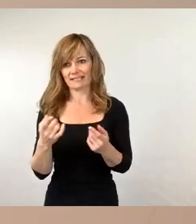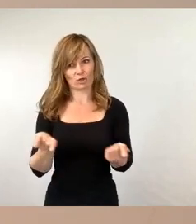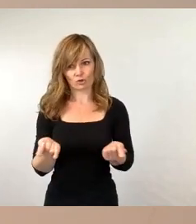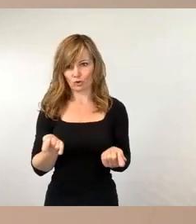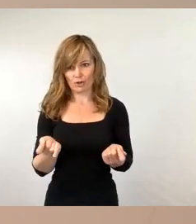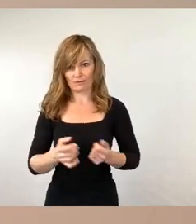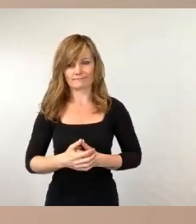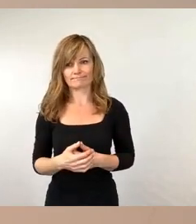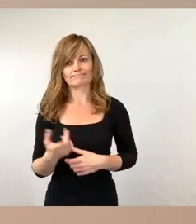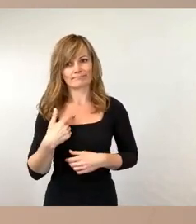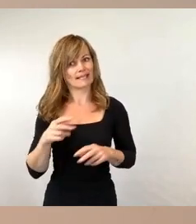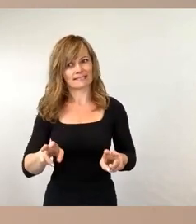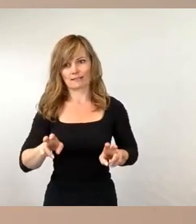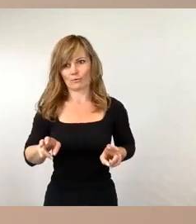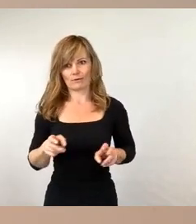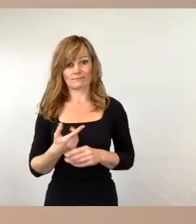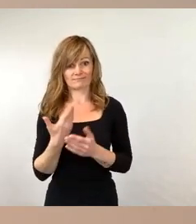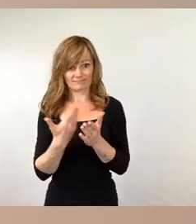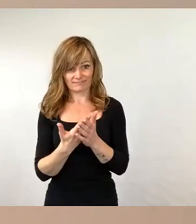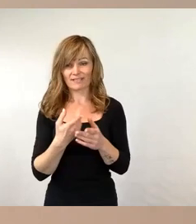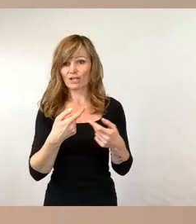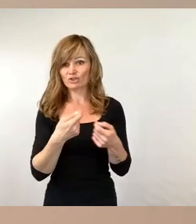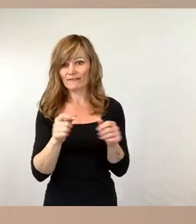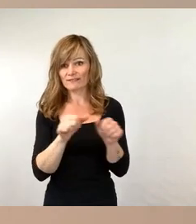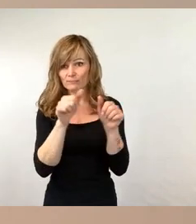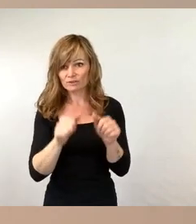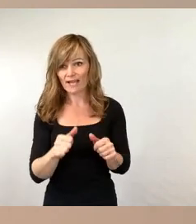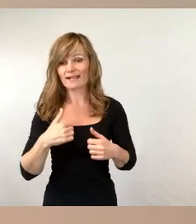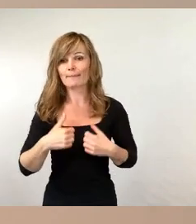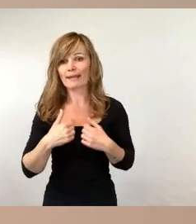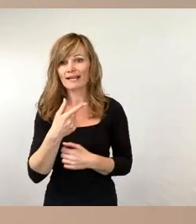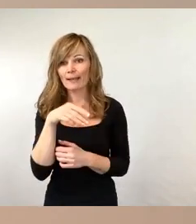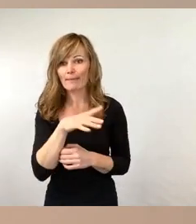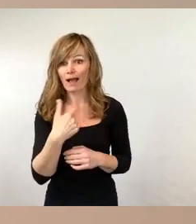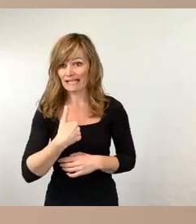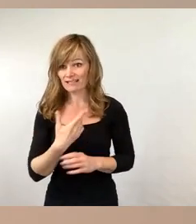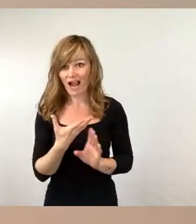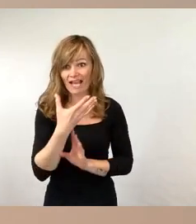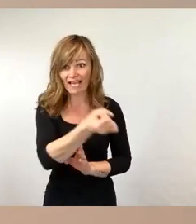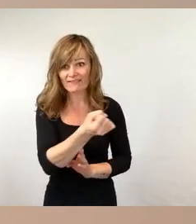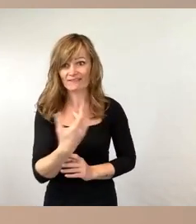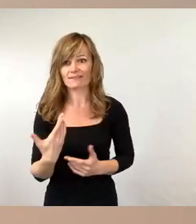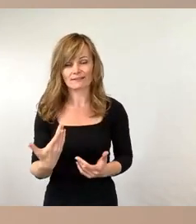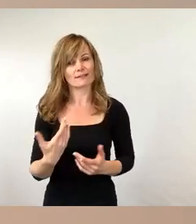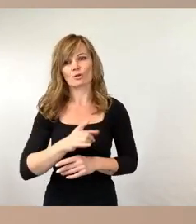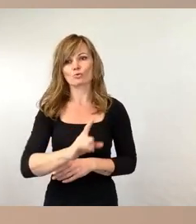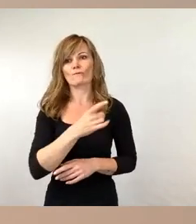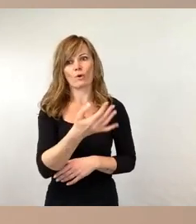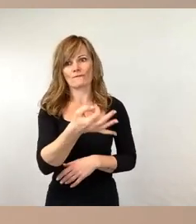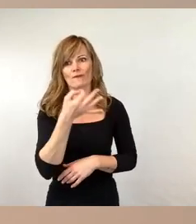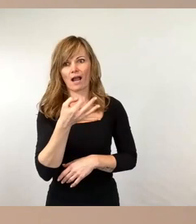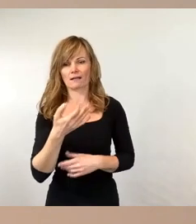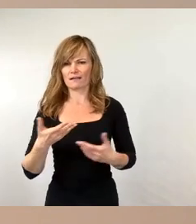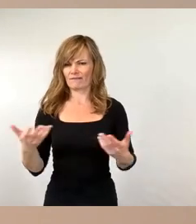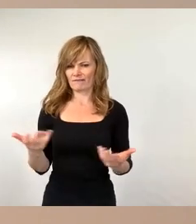steuernd in das Geschäftsmodell der Bäder GmbH einzugreifen, weil dann sofort die Frage stellt, was ist